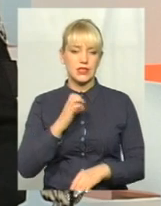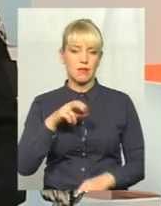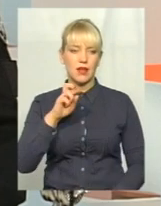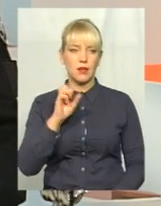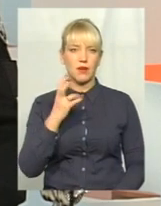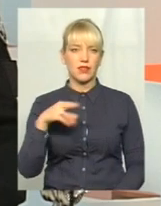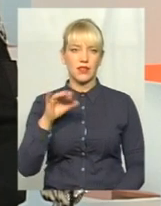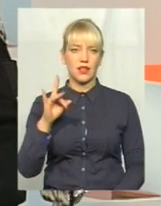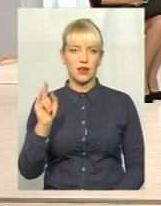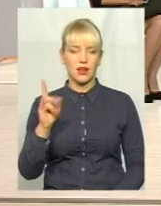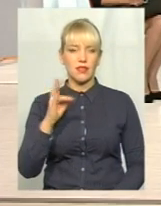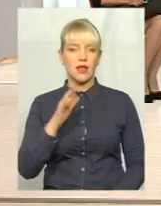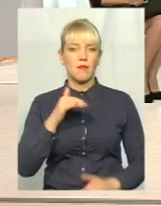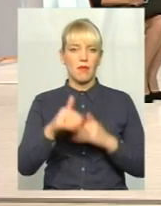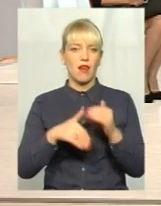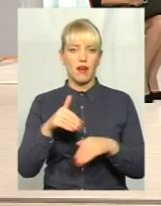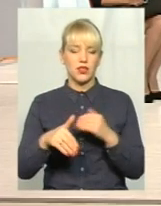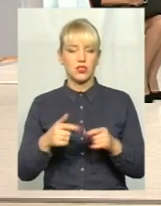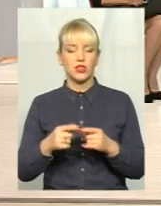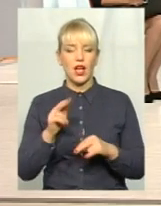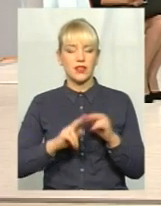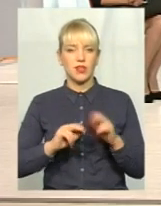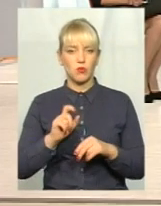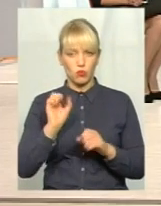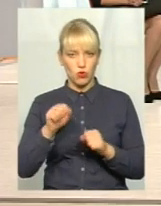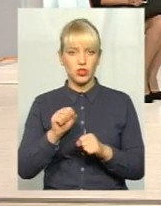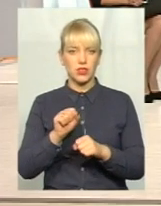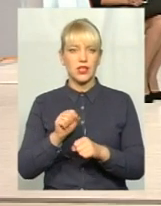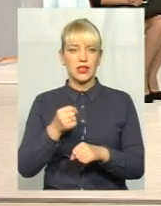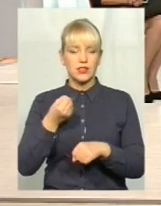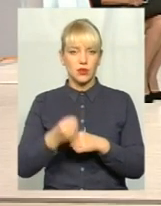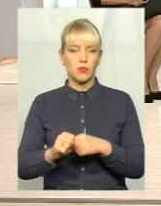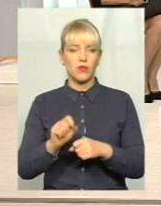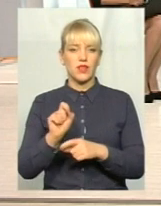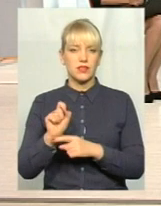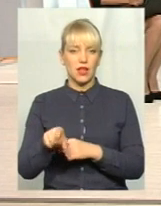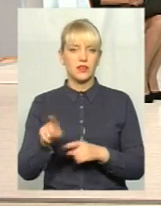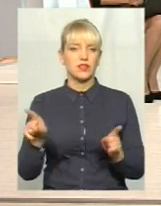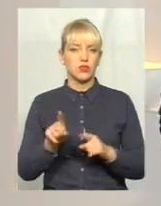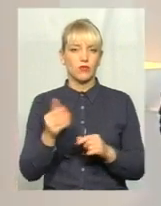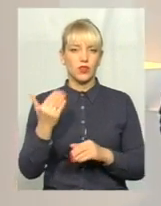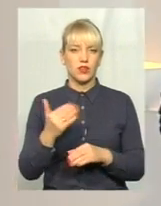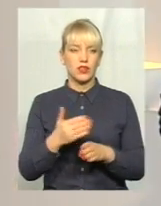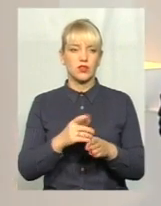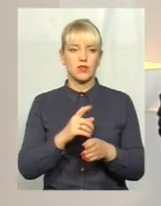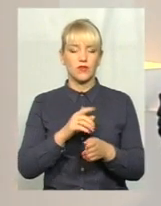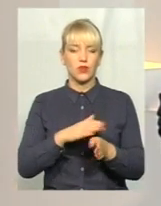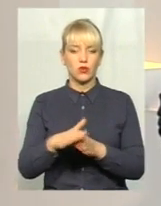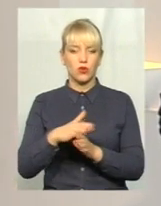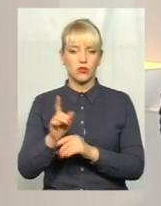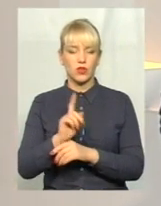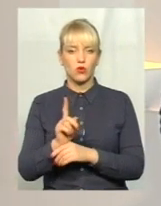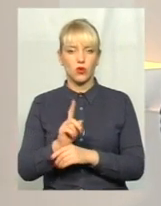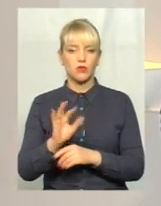пляжі. Скажіть, а забудовників якось можна зобов'язати, щоб вони все ж таки дотримувалися норм і будували стільки